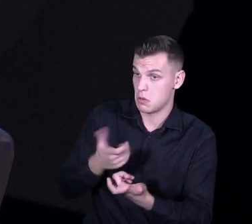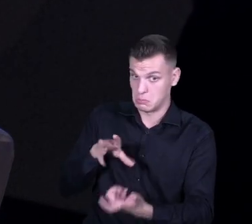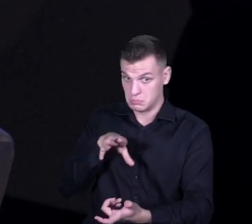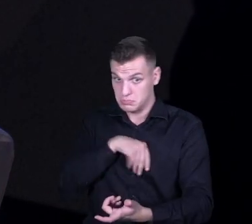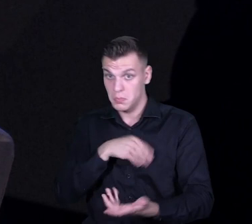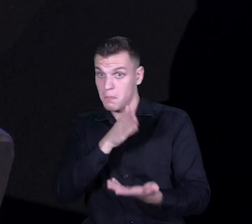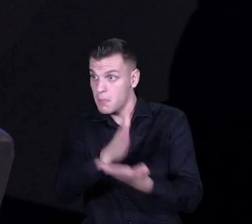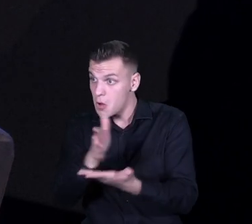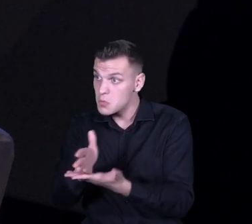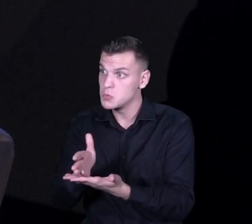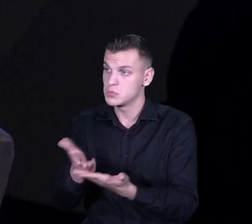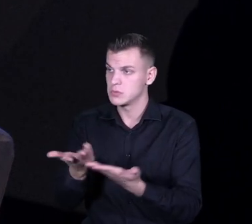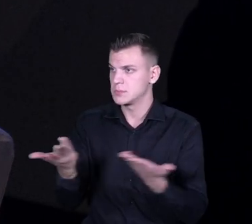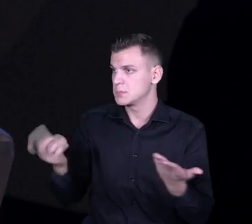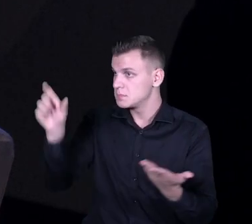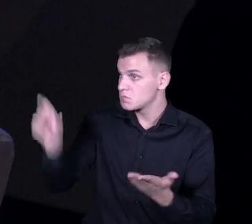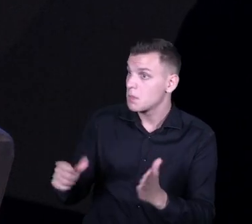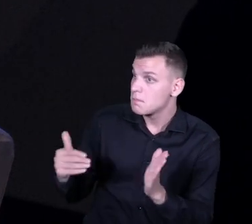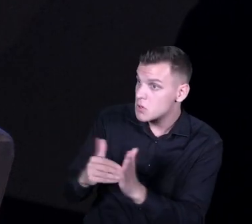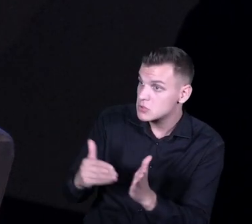w ogóle tutaj potrzebny w jakikolwiek sposób?